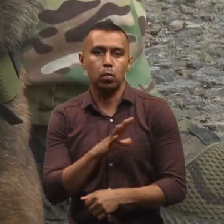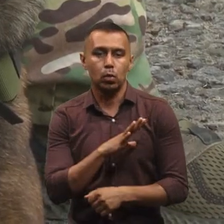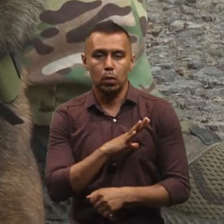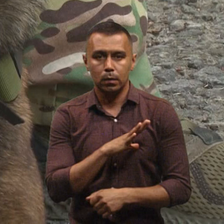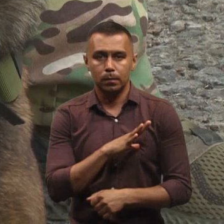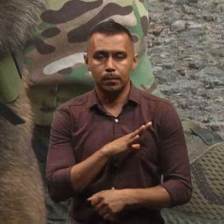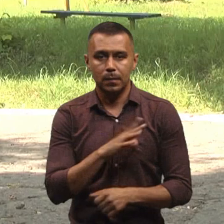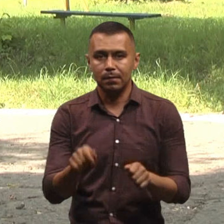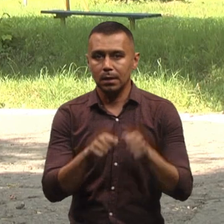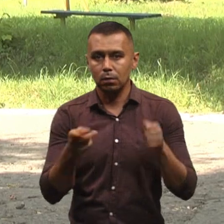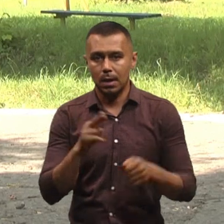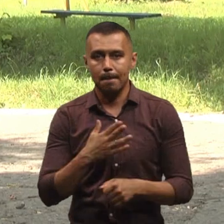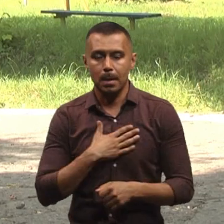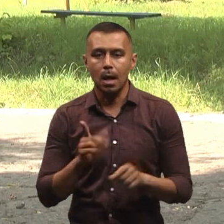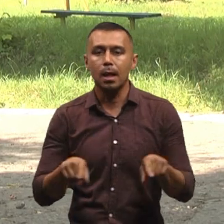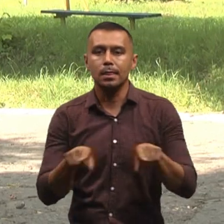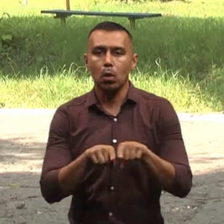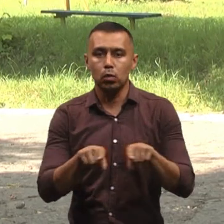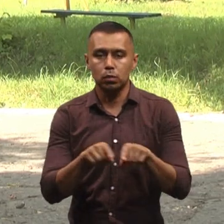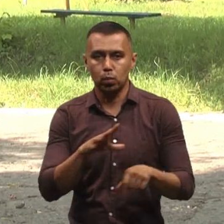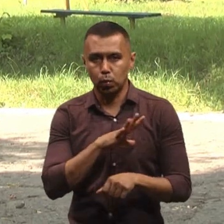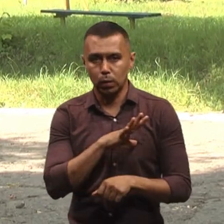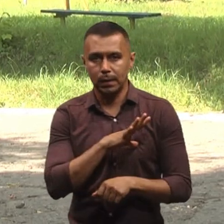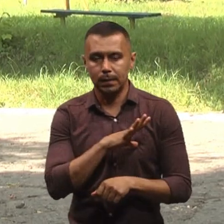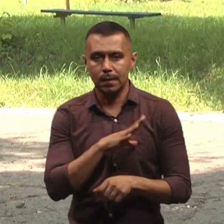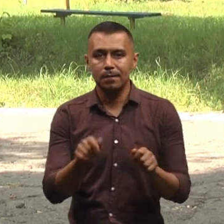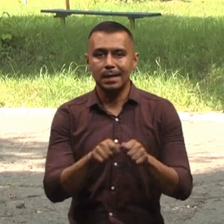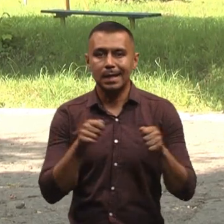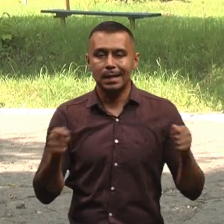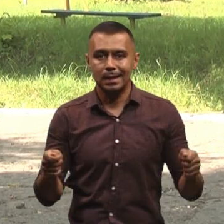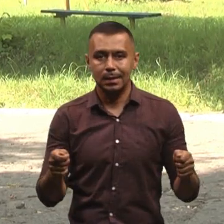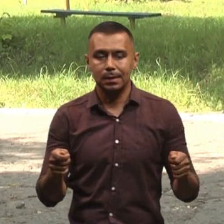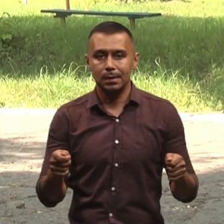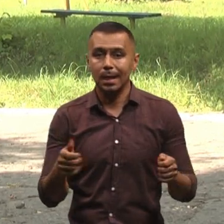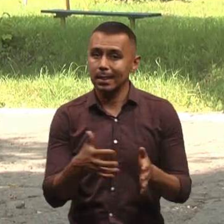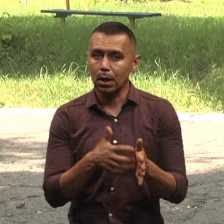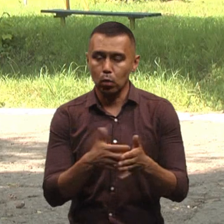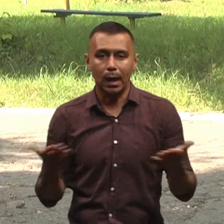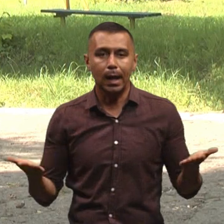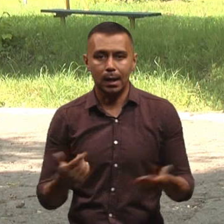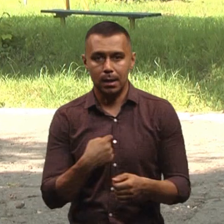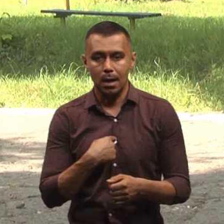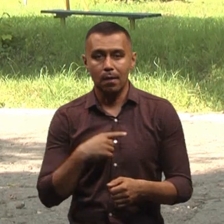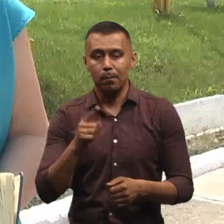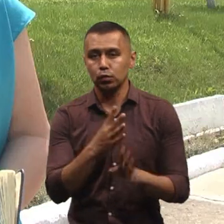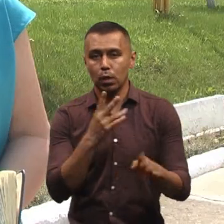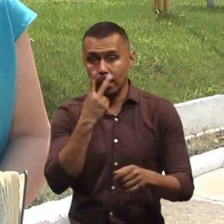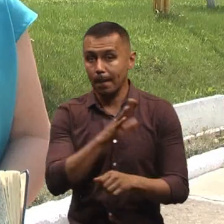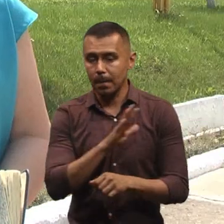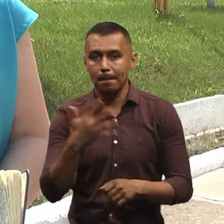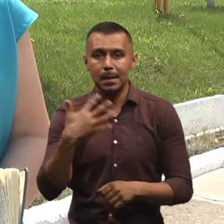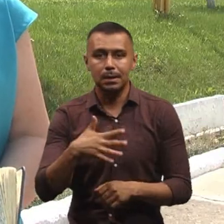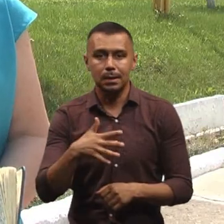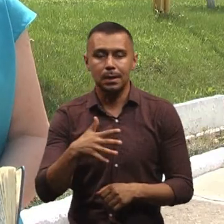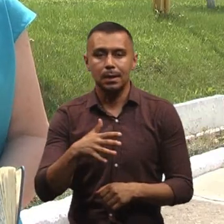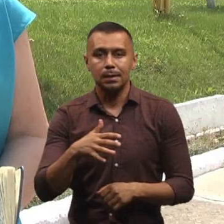відкрито для мене, також були відкриті ті недоліки, які я насамперед не бачив. 50